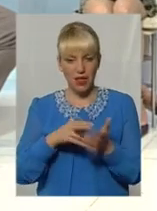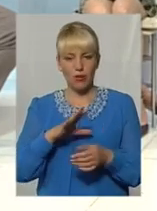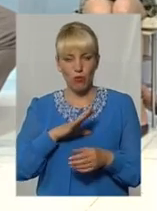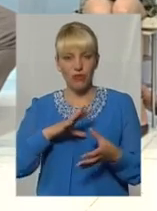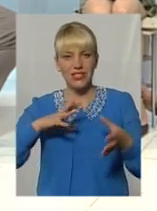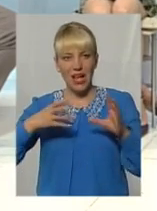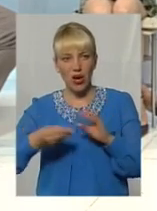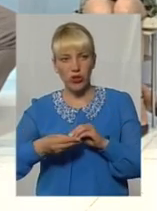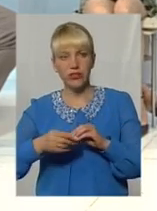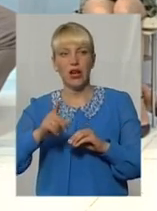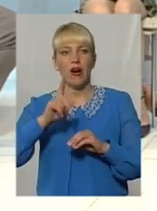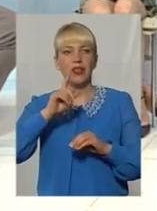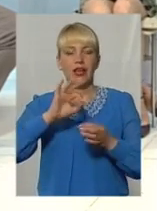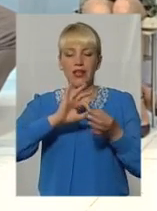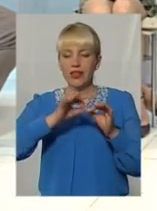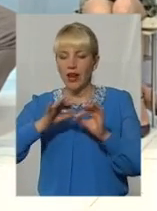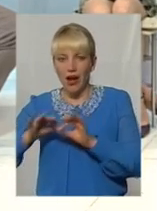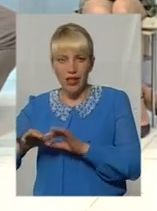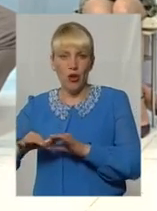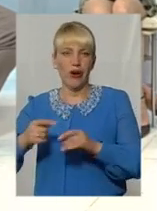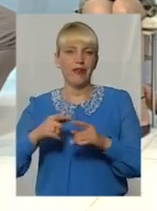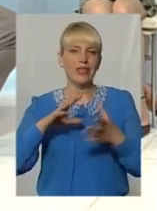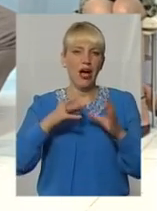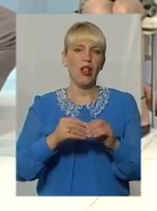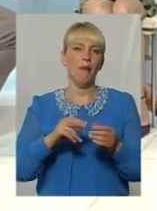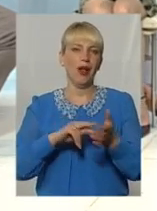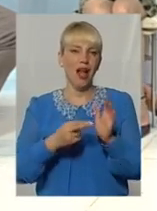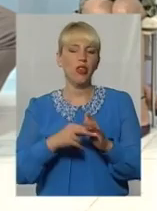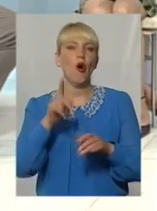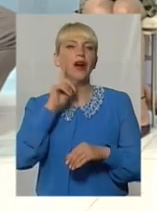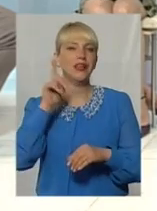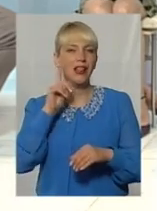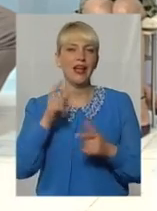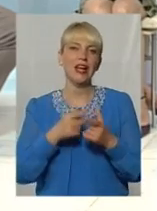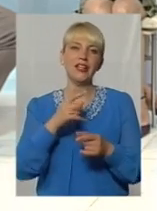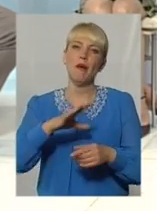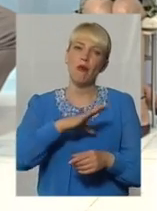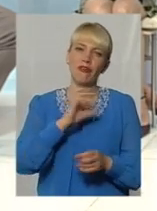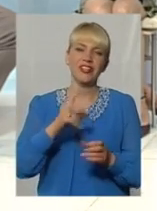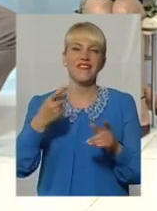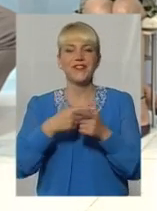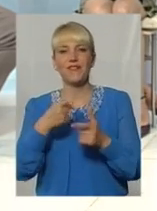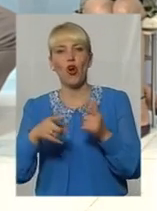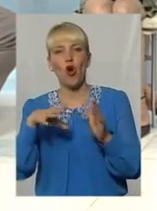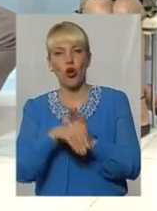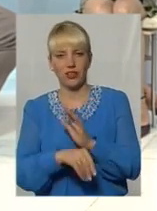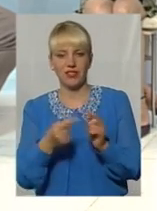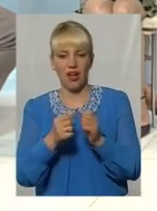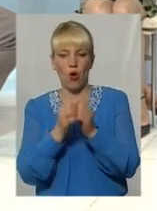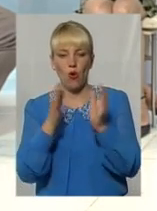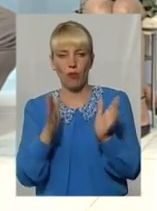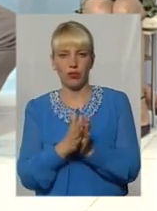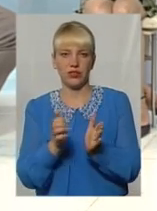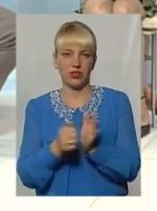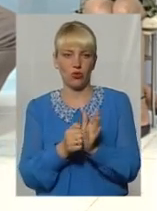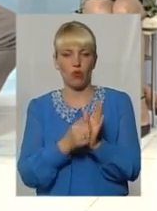загалом, детальні плани і загалом план озеленення? Чи він був, чи він входив в цей комплексний документ?